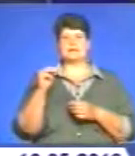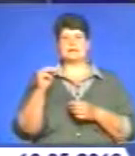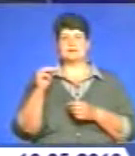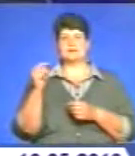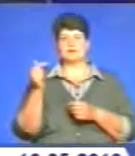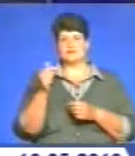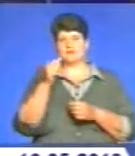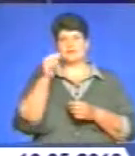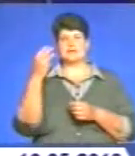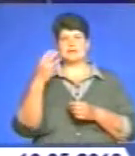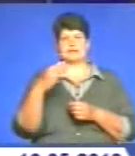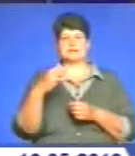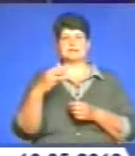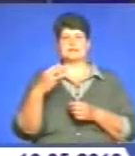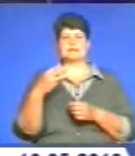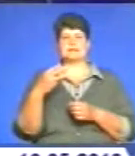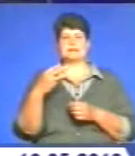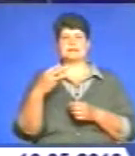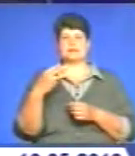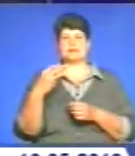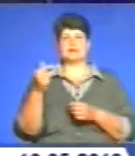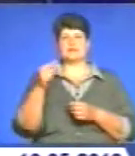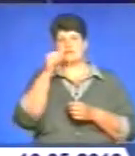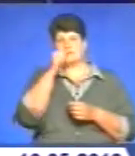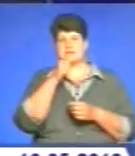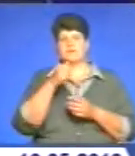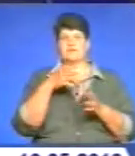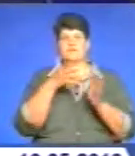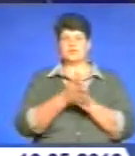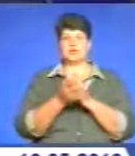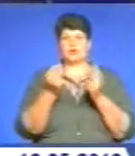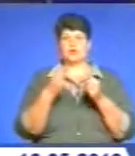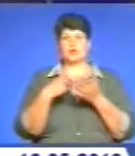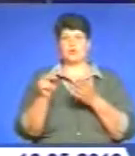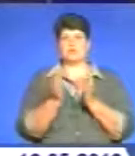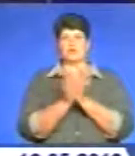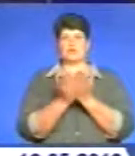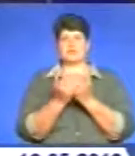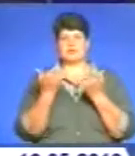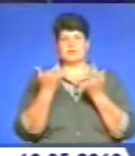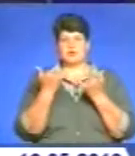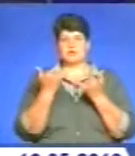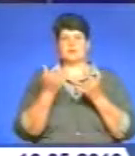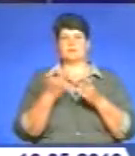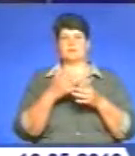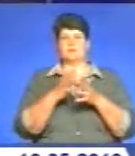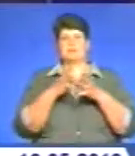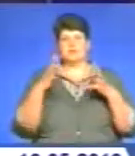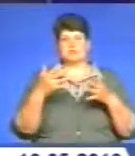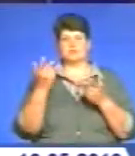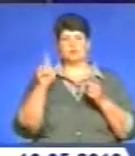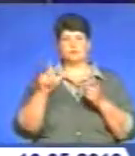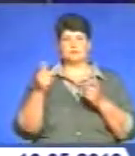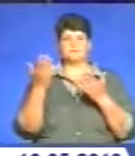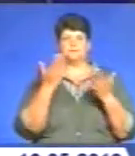середньостатистичний українець на купівлю книг. Нині друковані видання витісняє інтернет, утім переважна більшість українців,